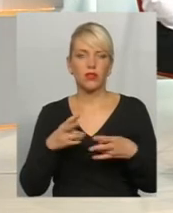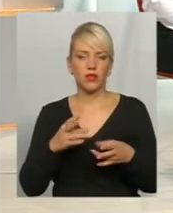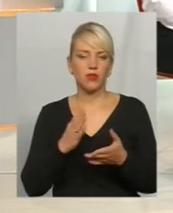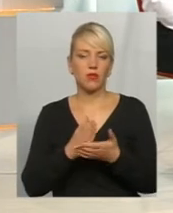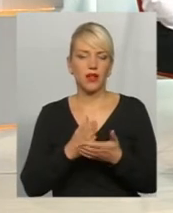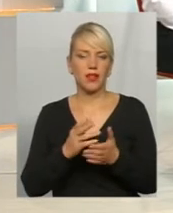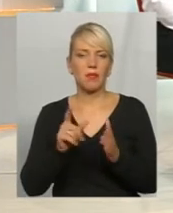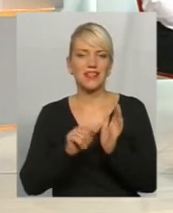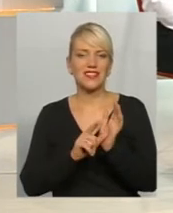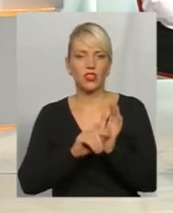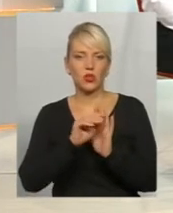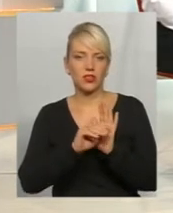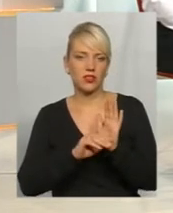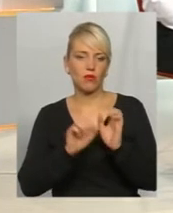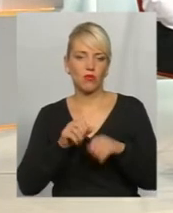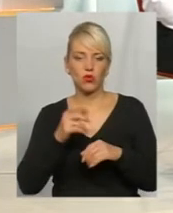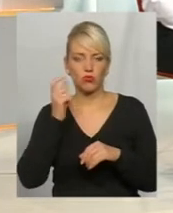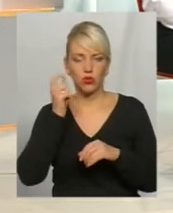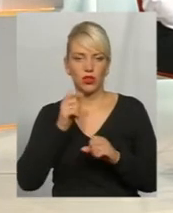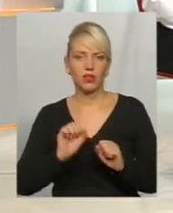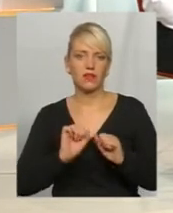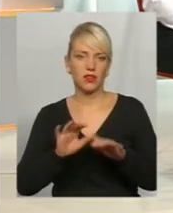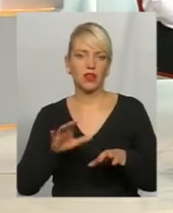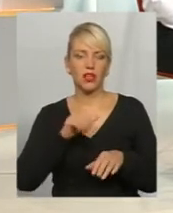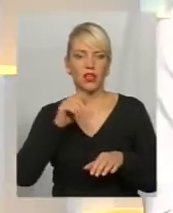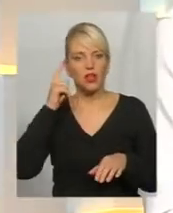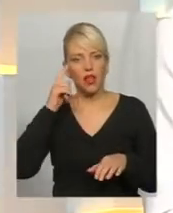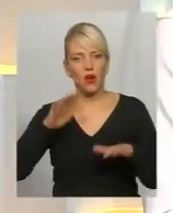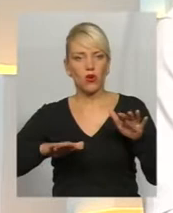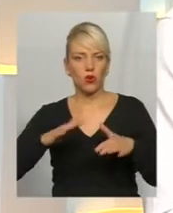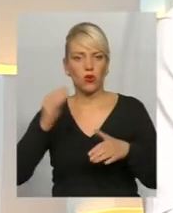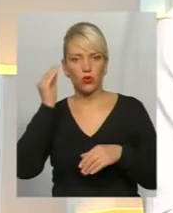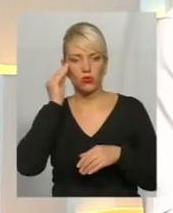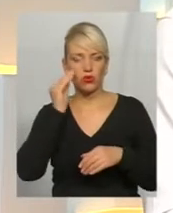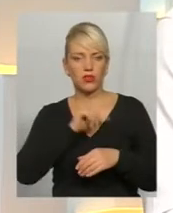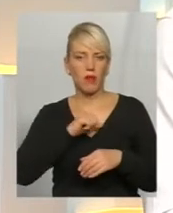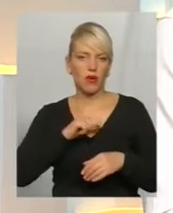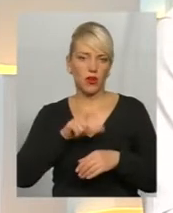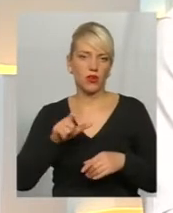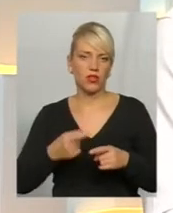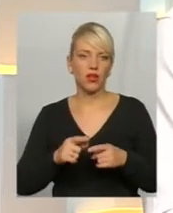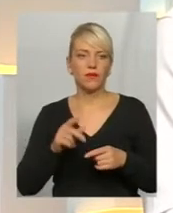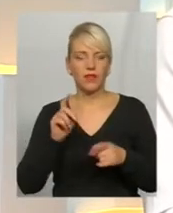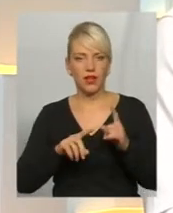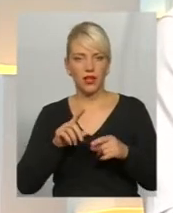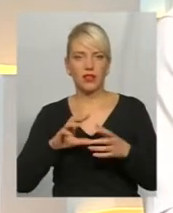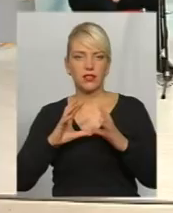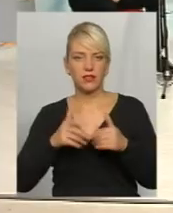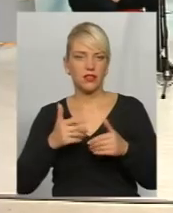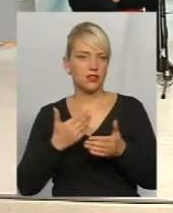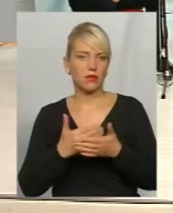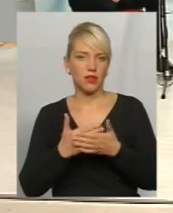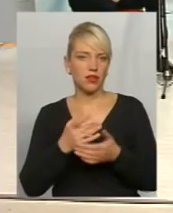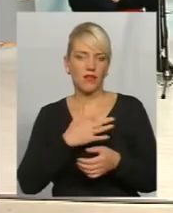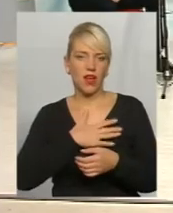в Україні віддати просто на розсуд самих людей? Можливо. І деякі країни світу вже на це перейшли. Наприклад, в Канаді взагалі пенсії немає.